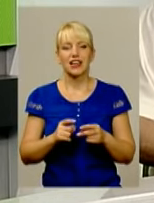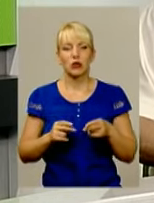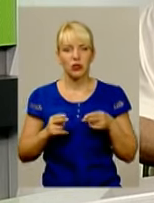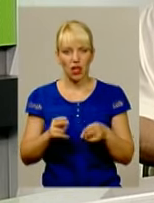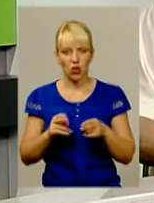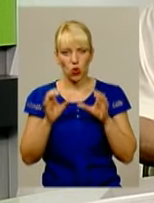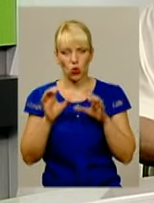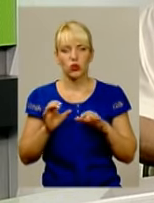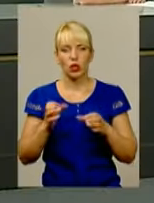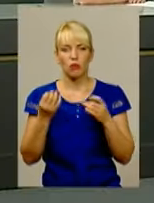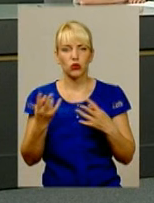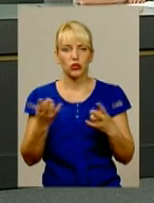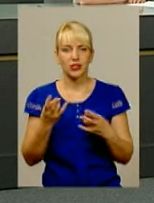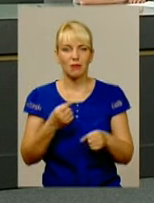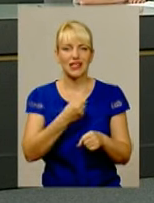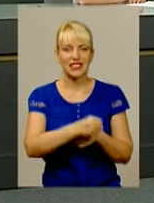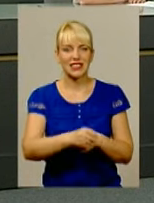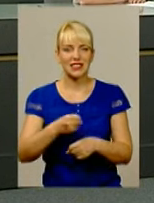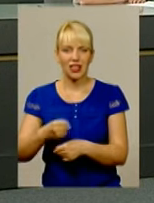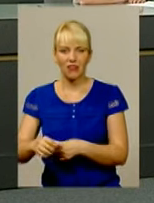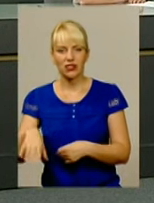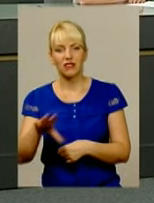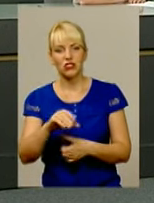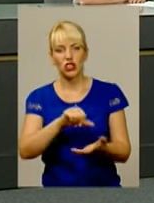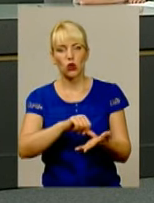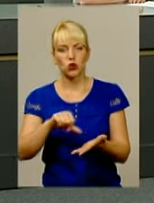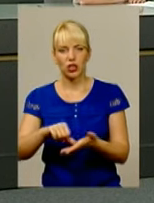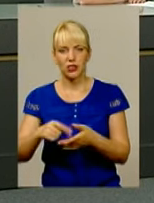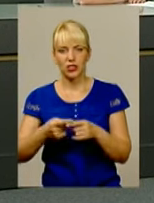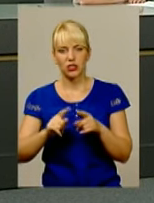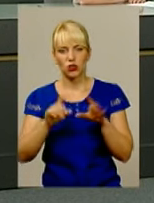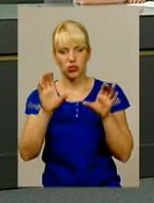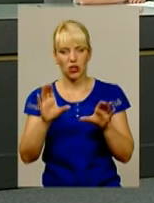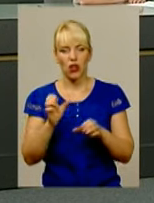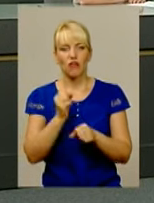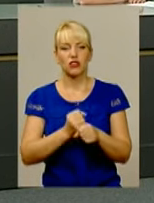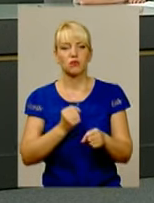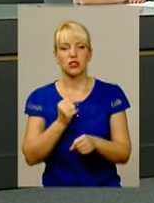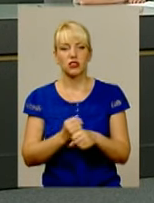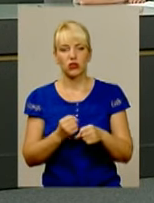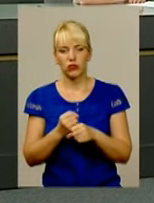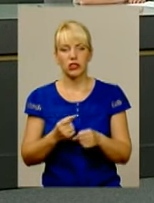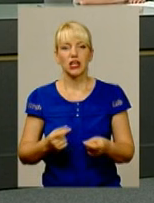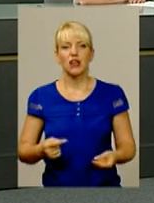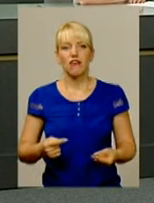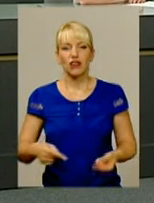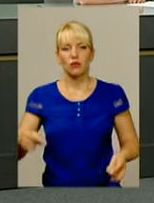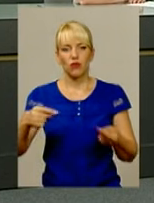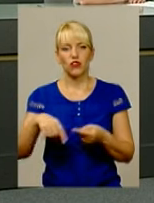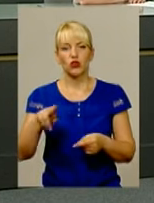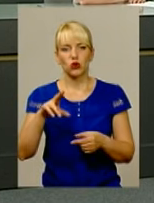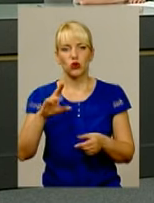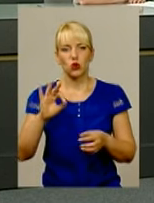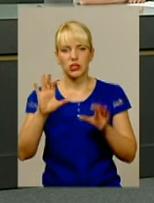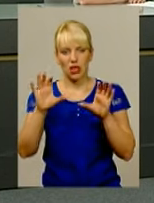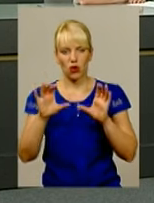заставити всі сторони, всіх учасників відпрацьовувати відповідно до чинного законодавства своїх обов'язків.